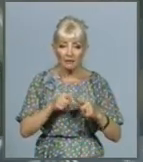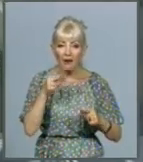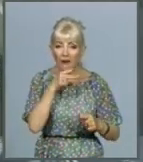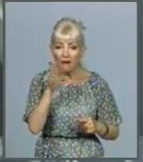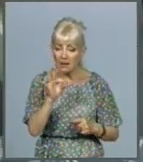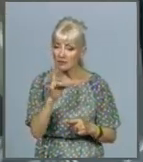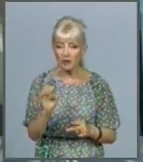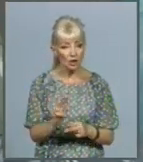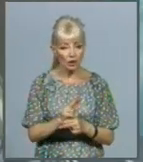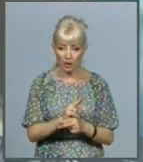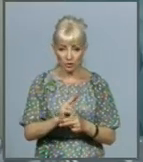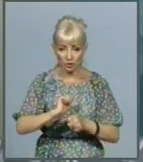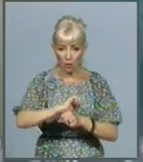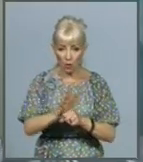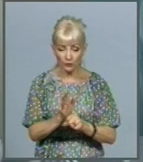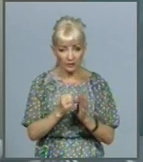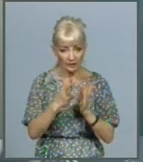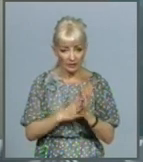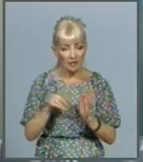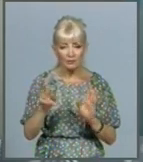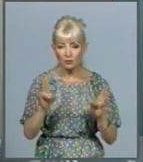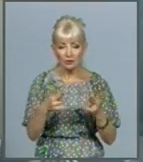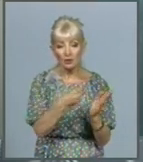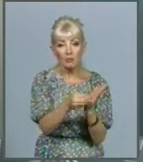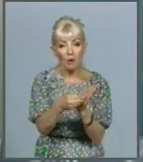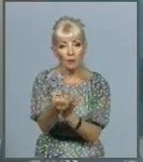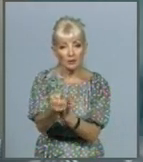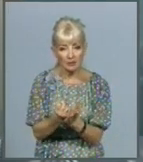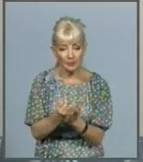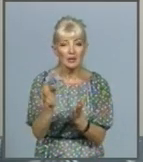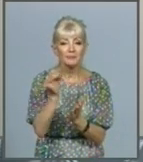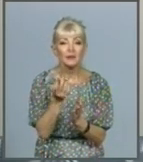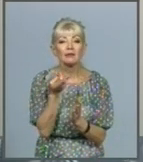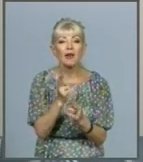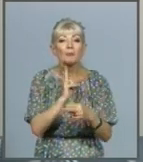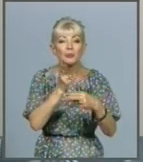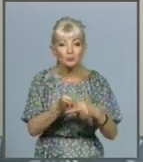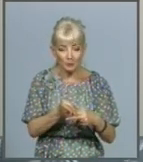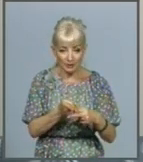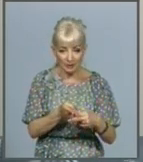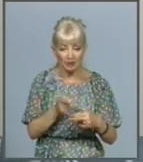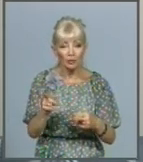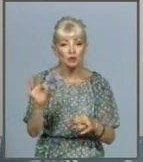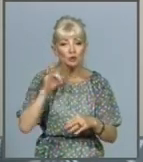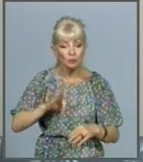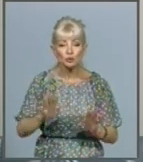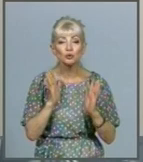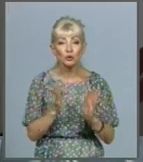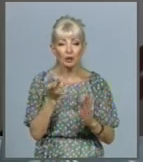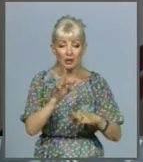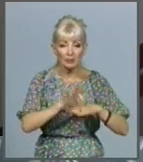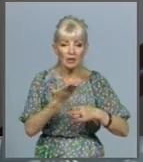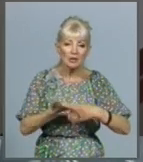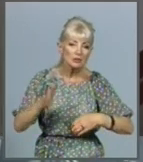Його не потрібно скуповувати і приймати для профілактики, бо його застосовують лише для хворих з важким перебігом